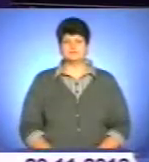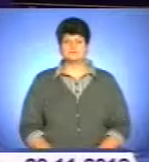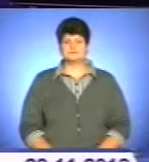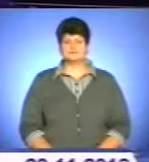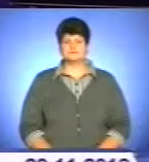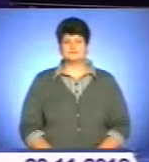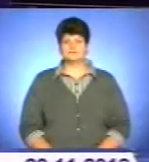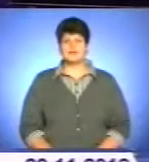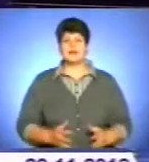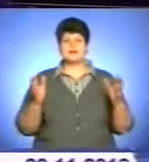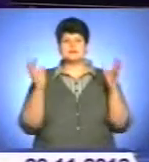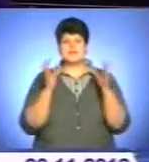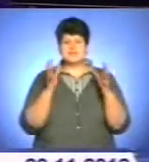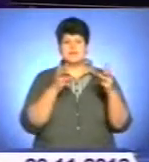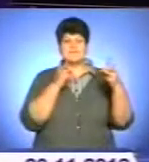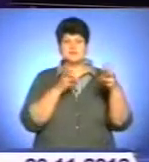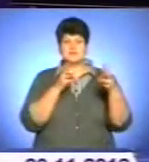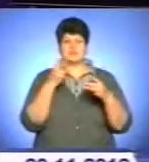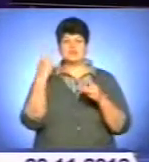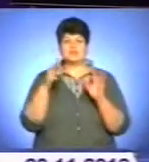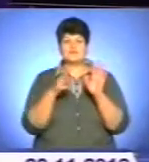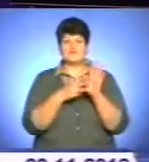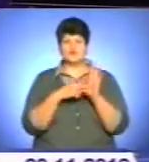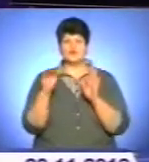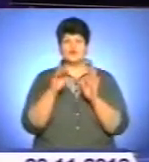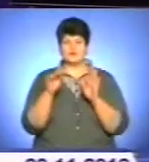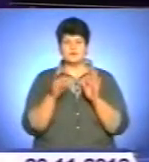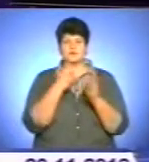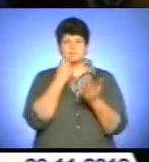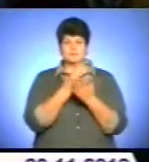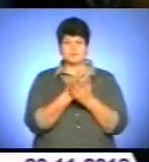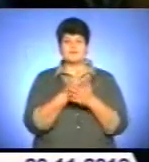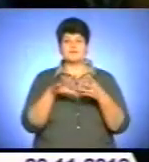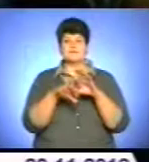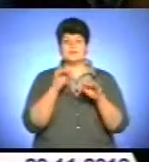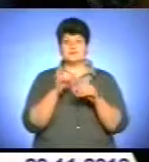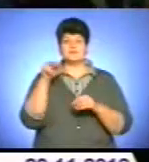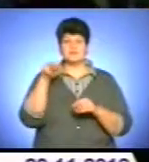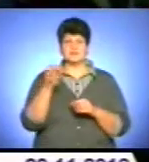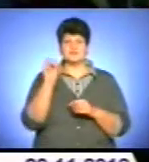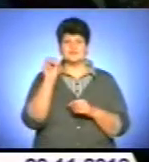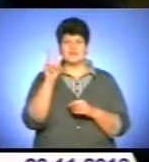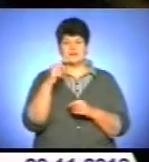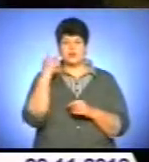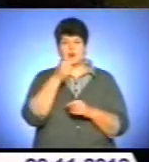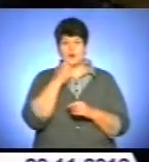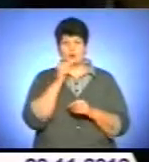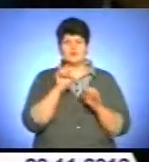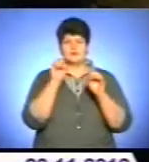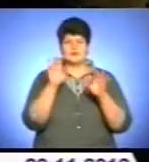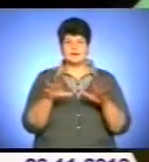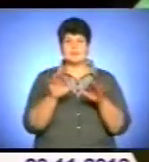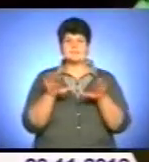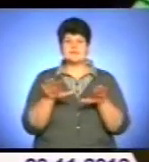Збереження відеокамер, які 28 жовтня транслювали парламентські вибори 2012 року наживо, поклали на місцеву